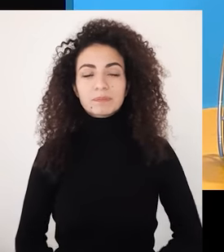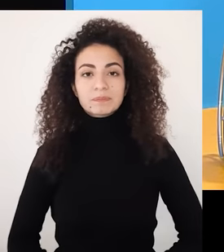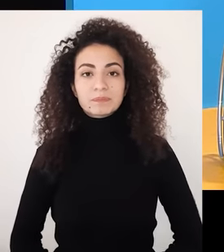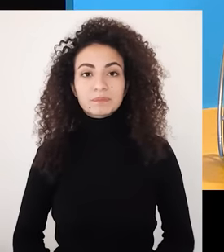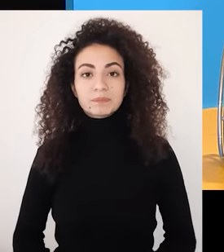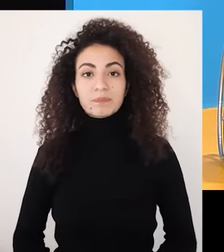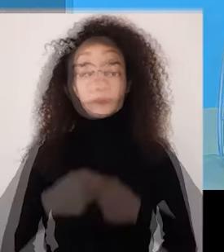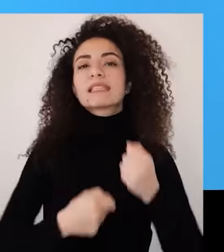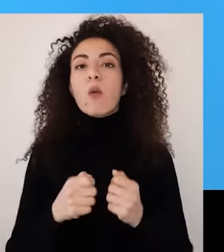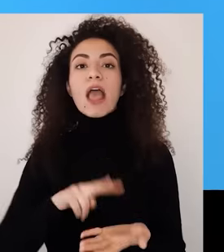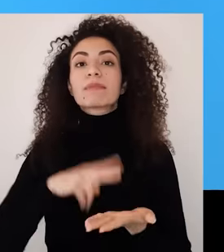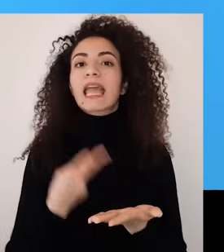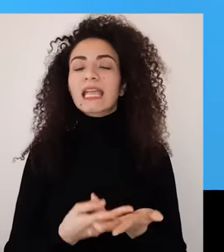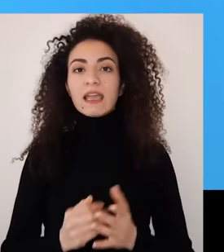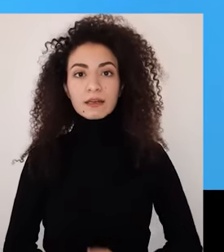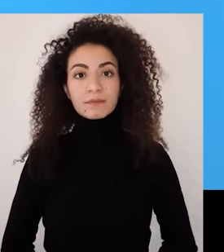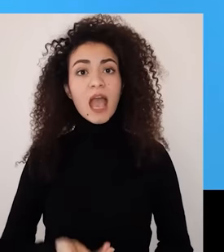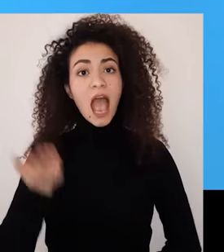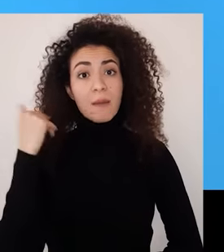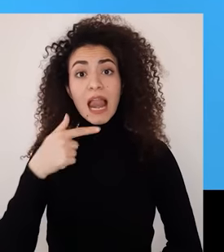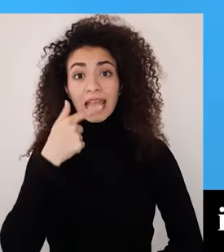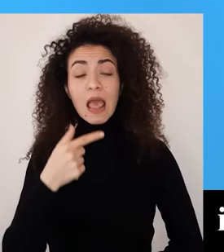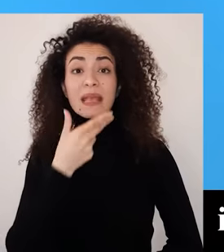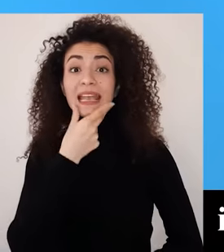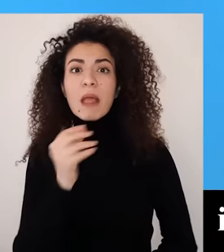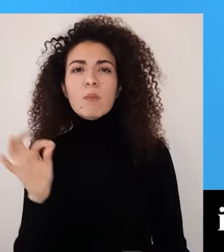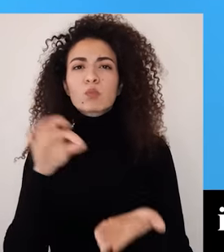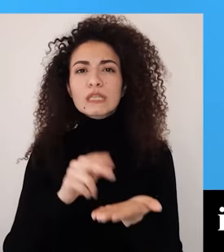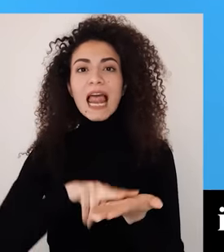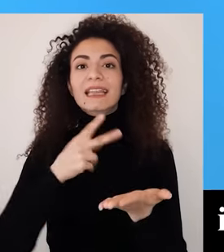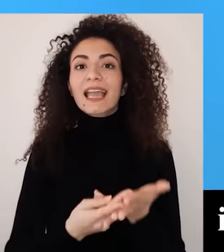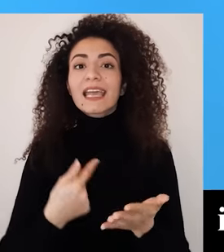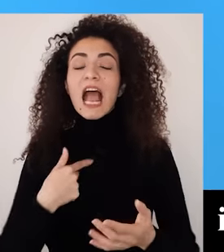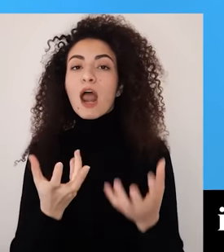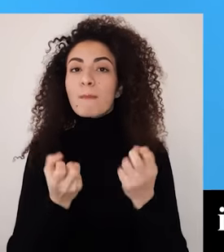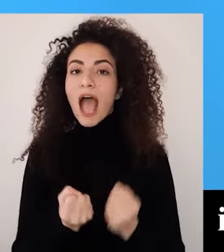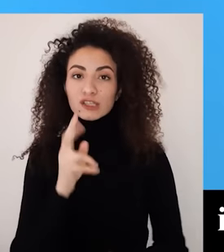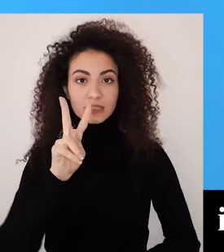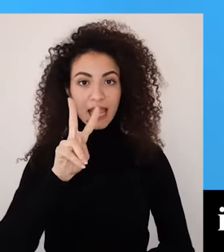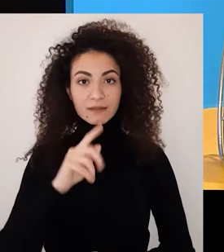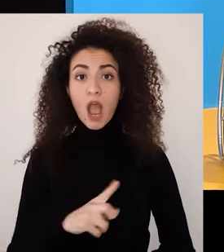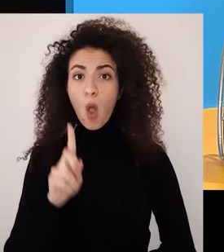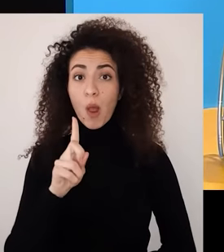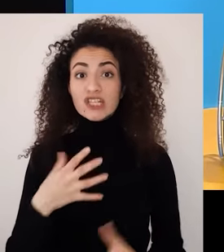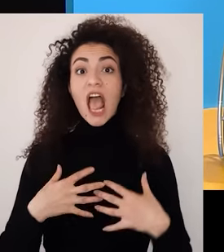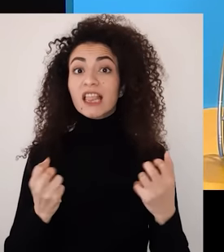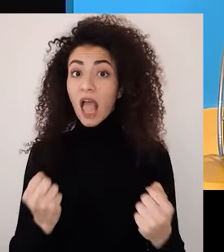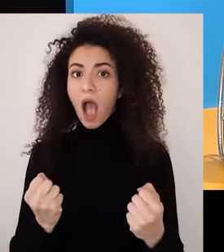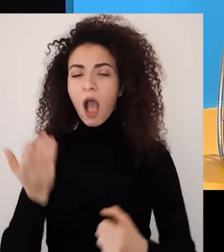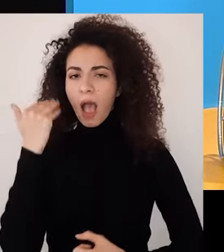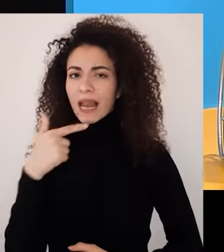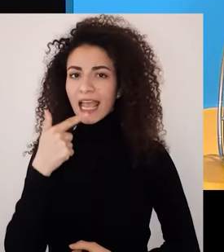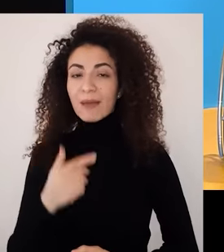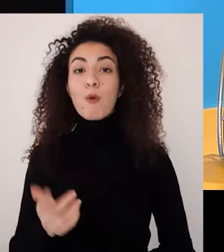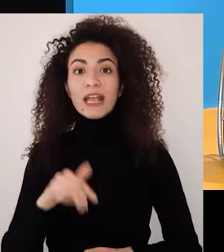للحظات وتجاوب بالفقرة السابقة تأكدنا أنه لأحداث أي تغيير نحن بحاجة لأمرين الطاقة اللي سبقوا